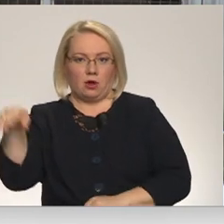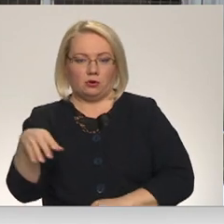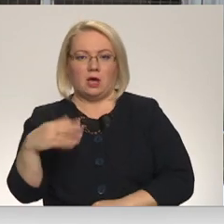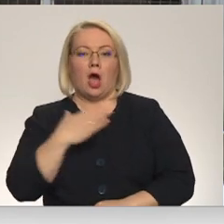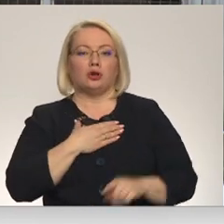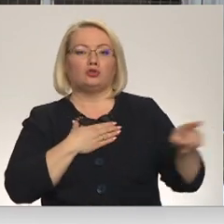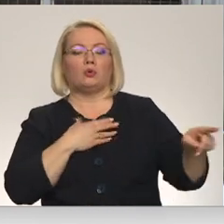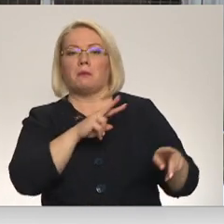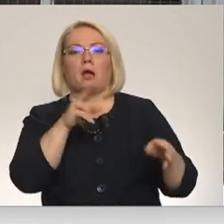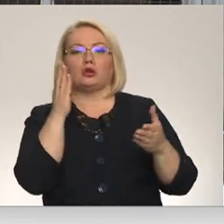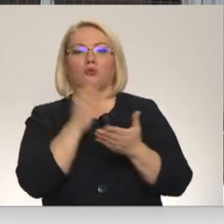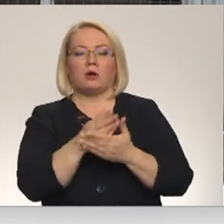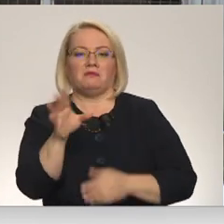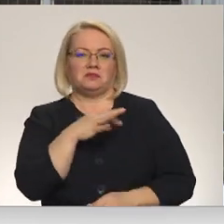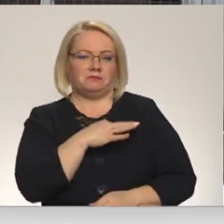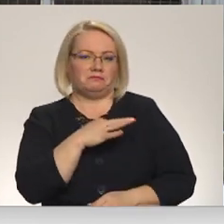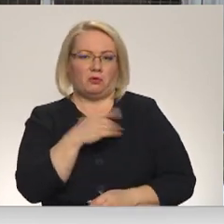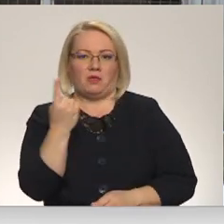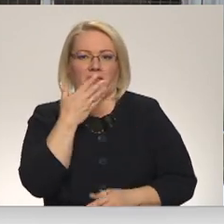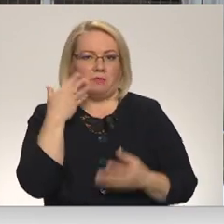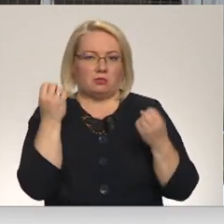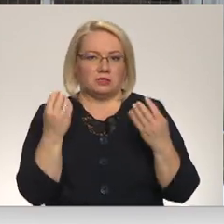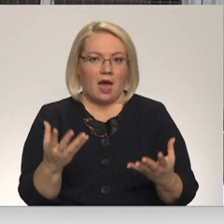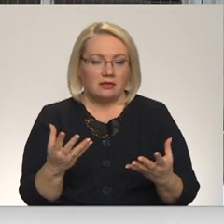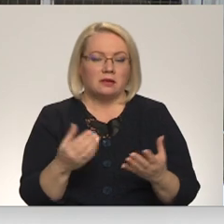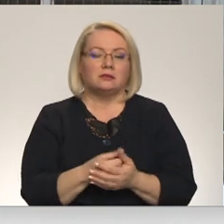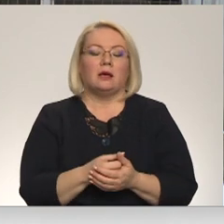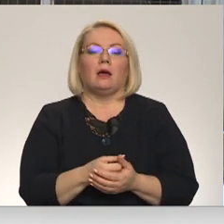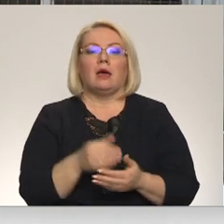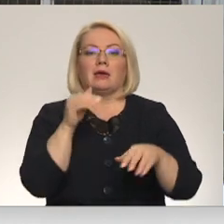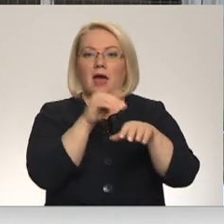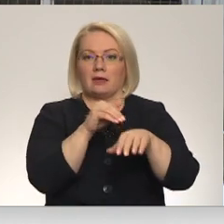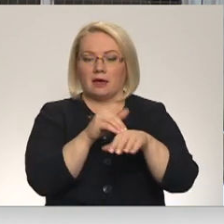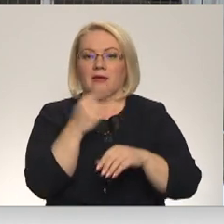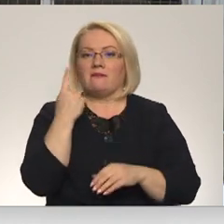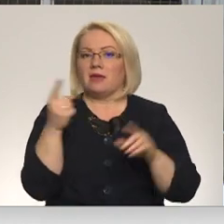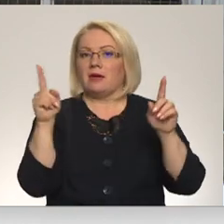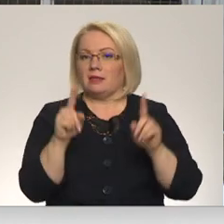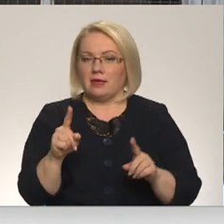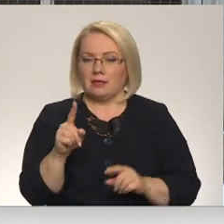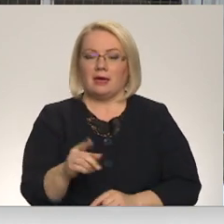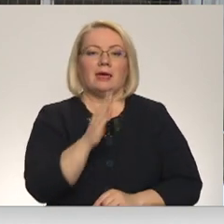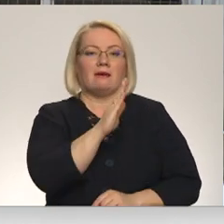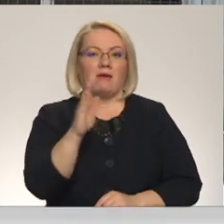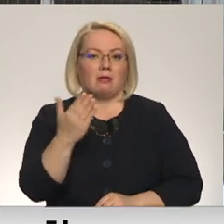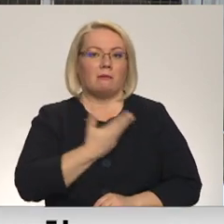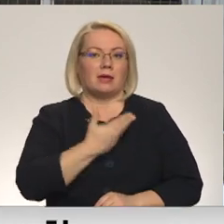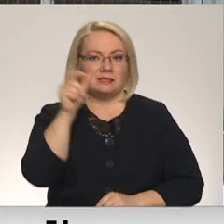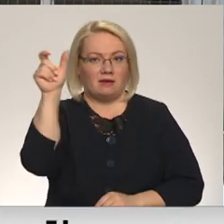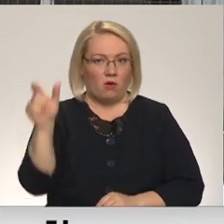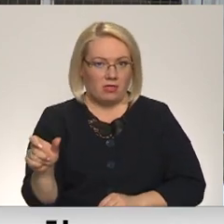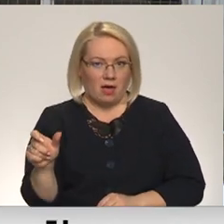suni tālāk notiek, nevienam vispār nav skaidrs. Tātad jāatgādina viena lieta, ka ik vienam iedzīvotājam